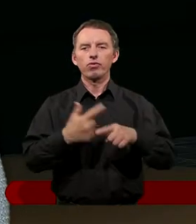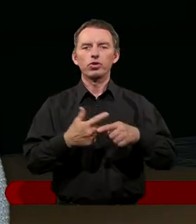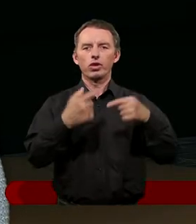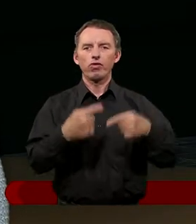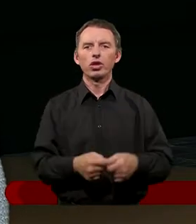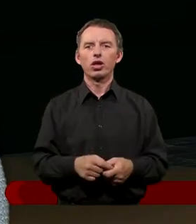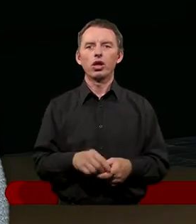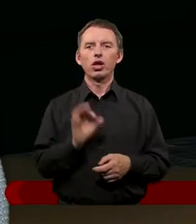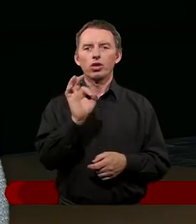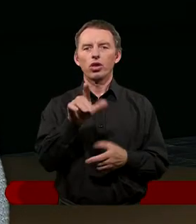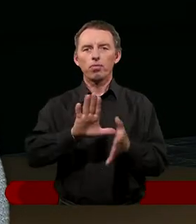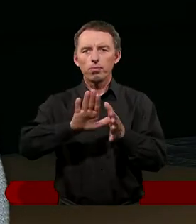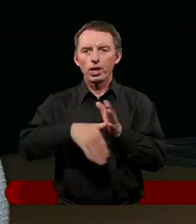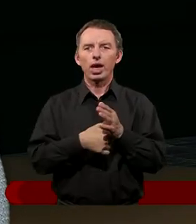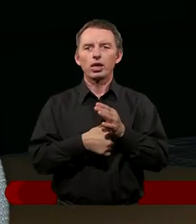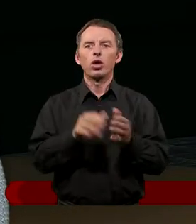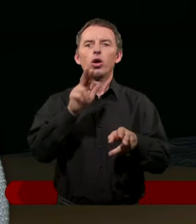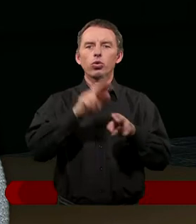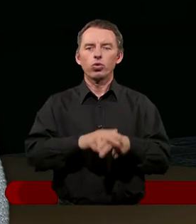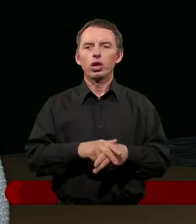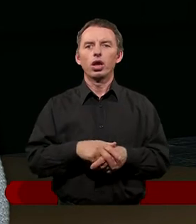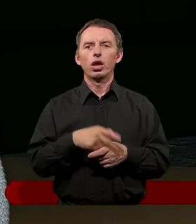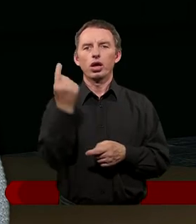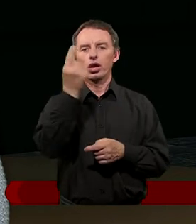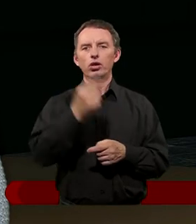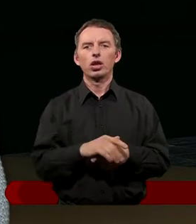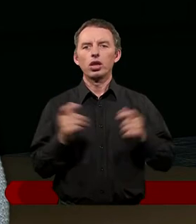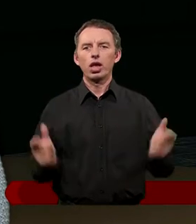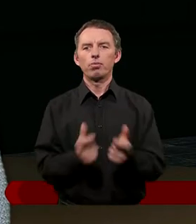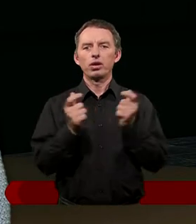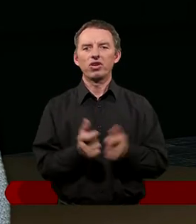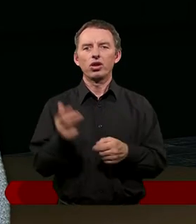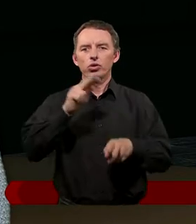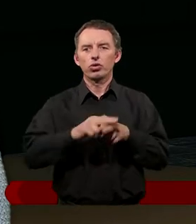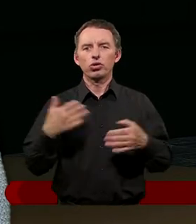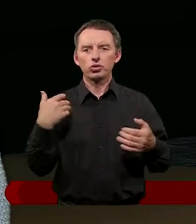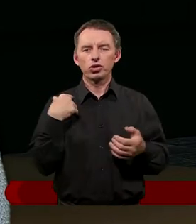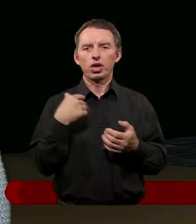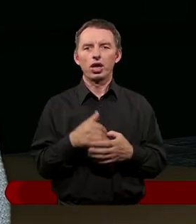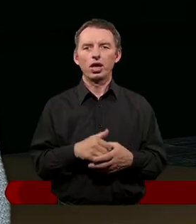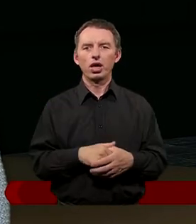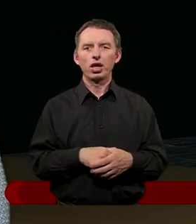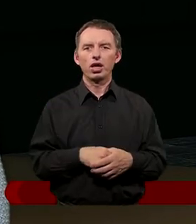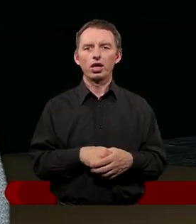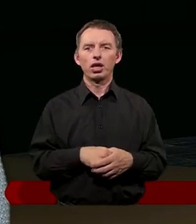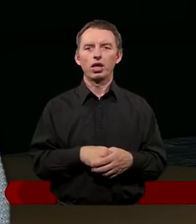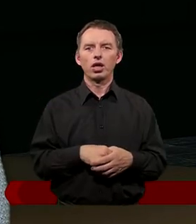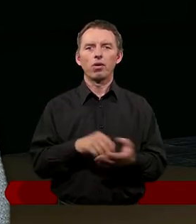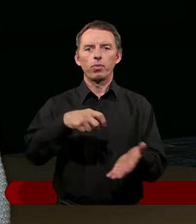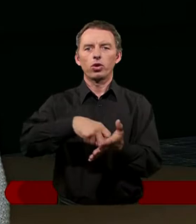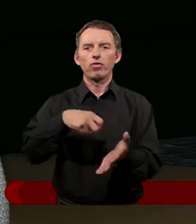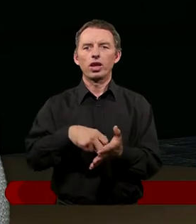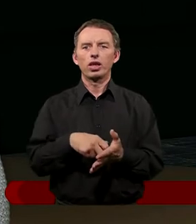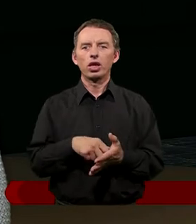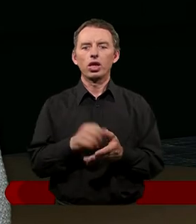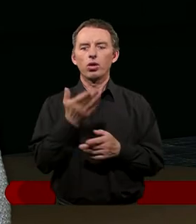Zaczął grozić miastom, których dokonało się najwięcej jego cudów, że nie pokutowały. Czyli tu jasno Jezus